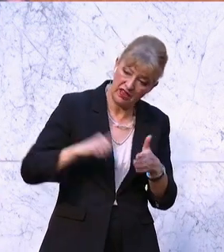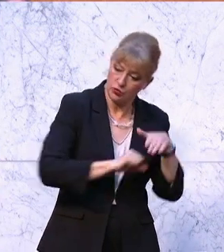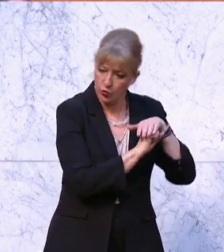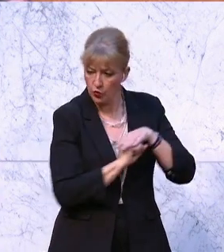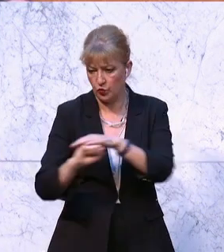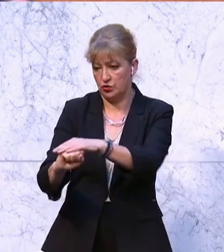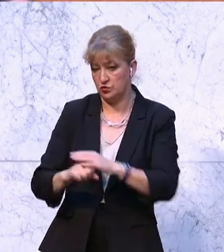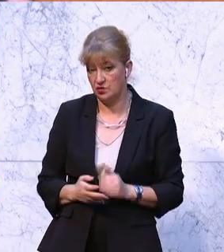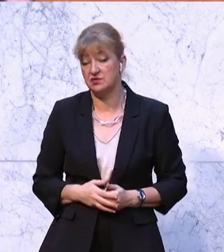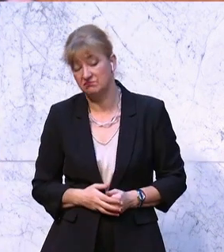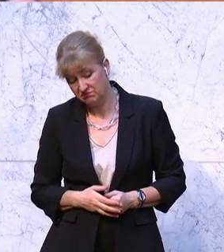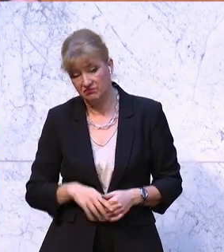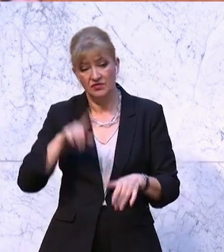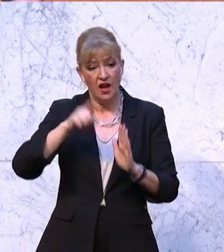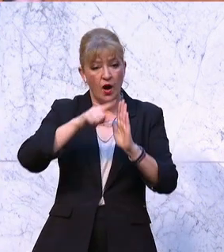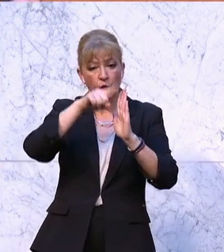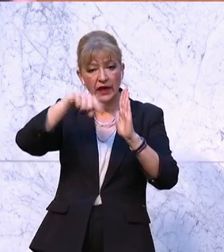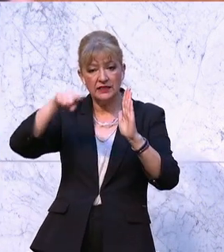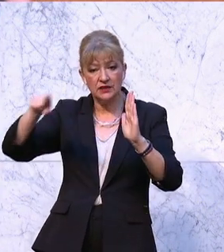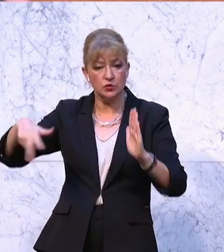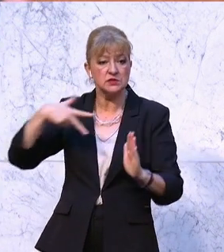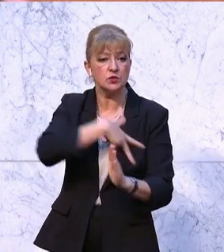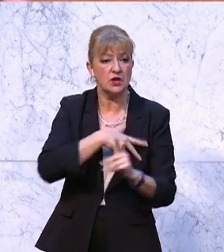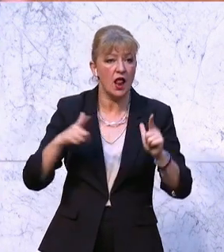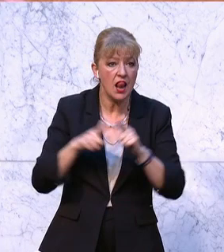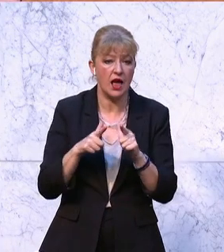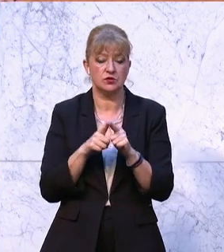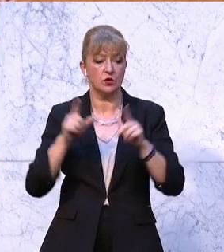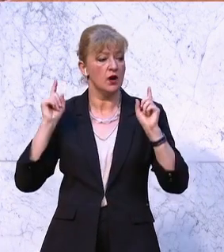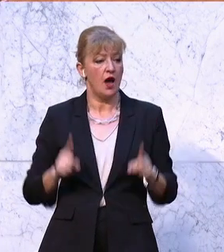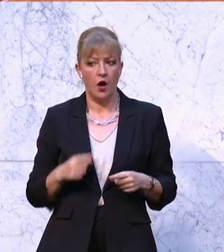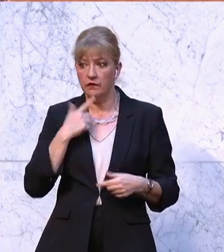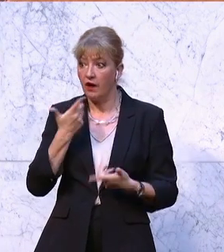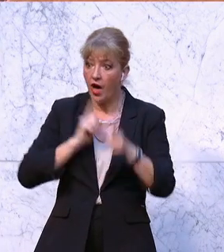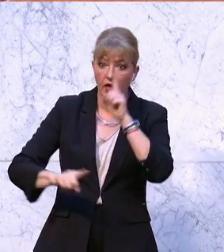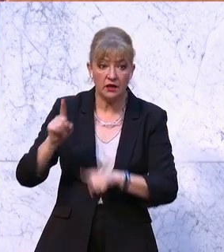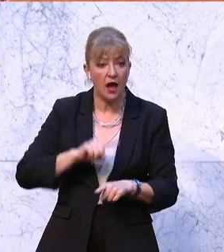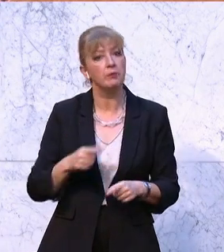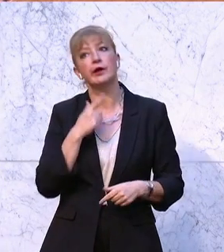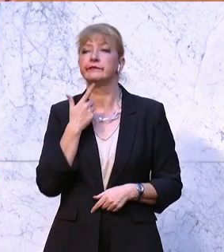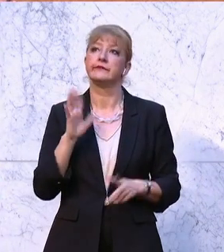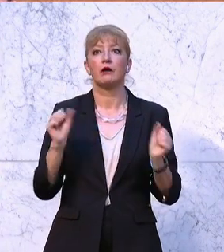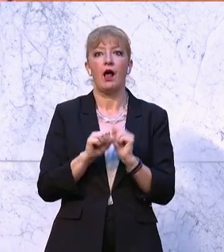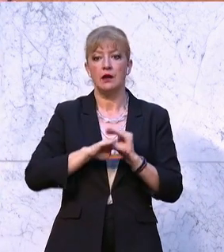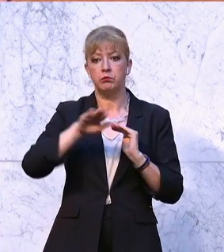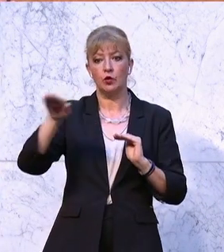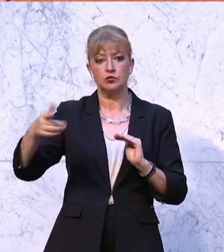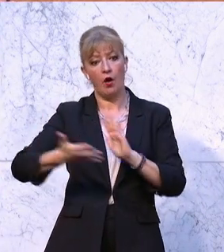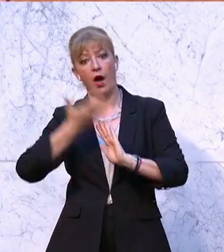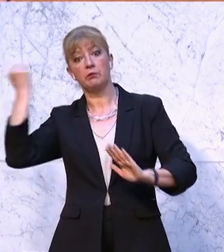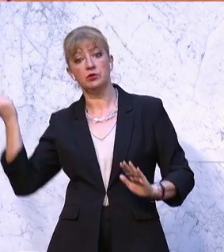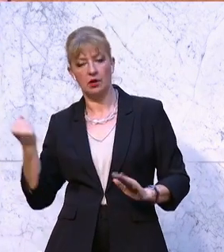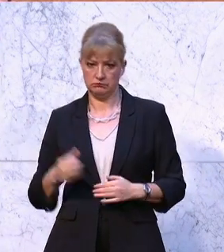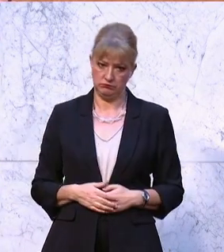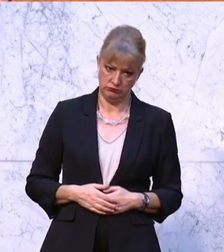Sogar die Indexierung der Sozialleistungen und die angebliche Abschaffung der kalten Präkursion müssen